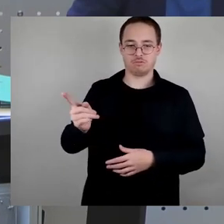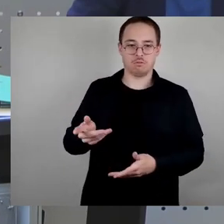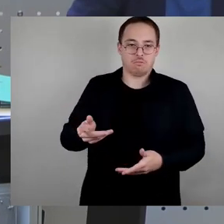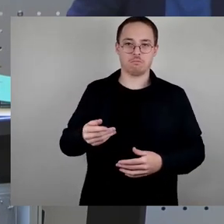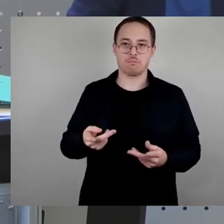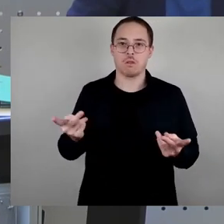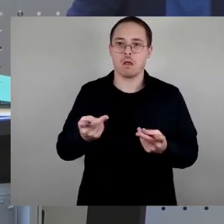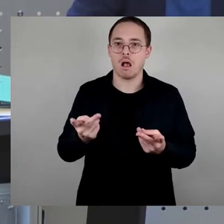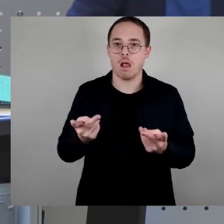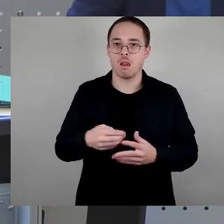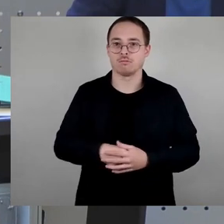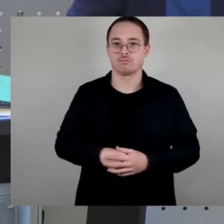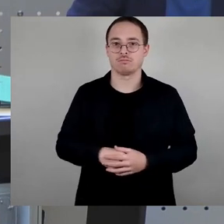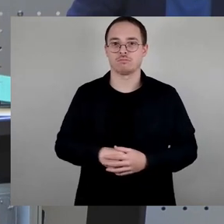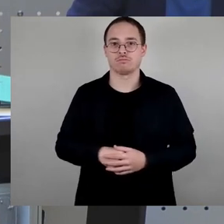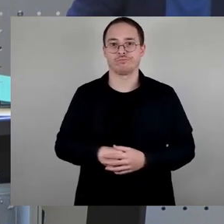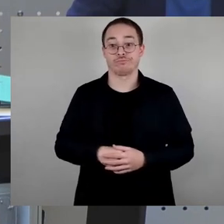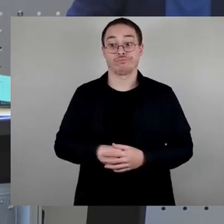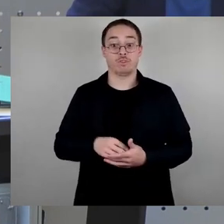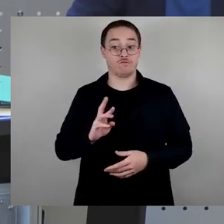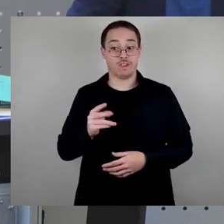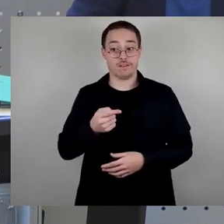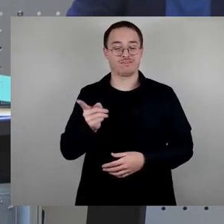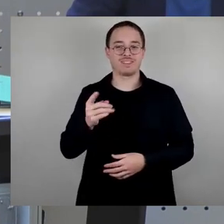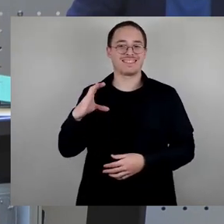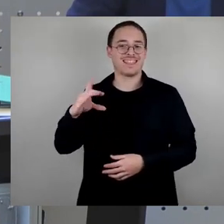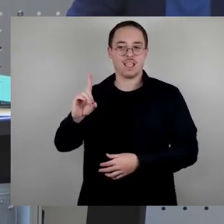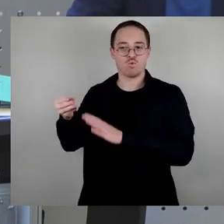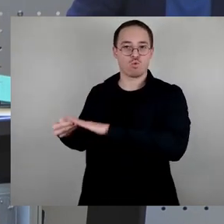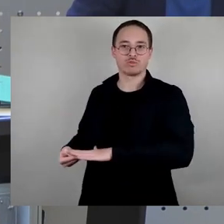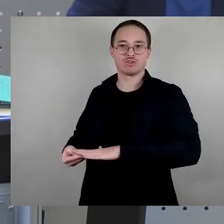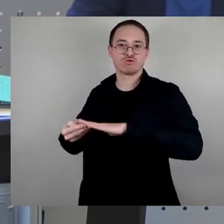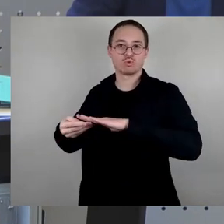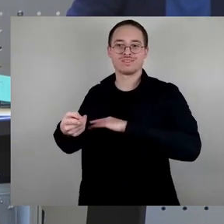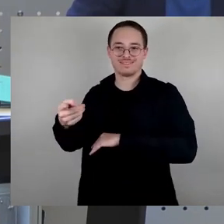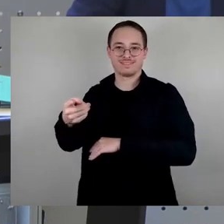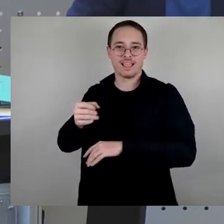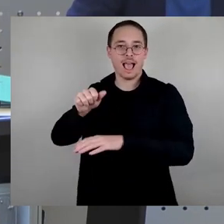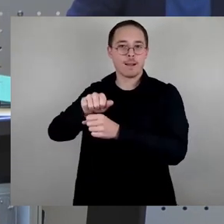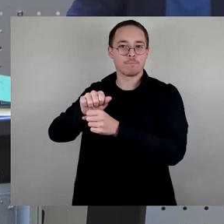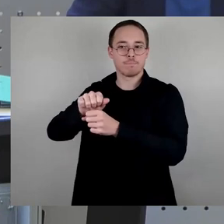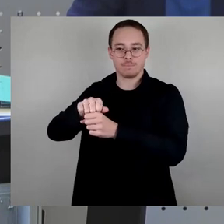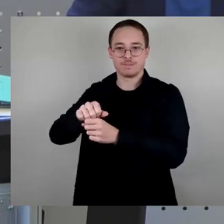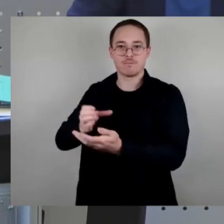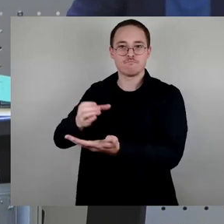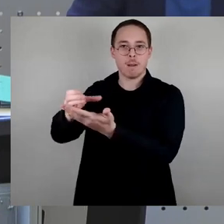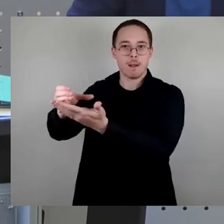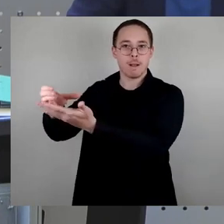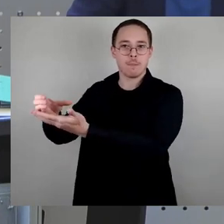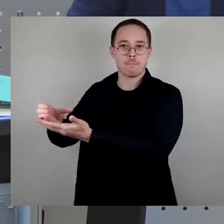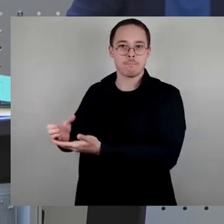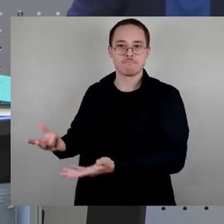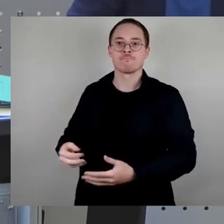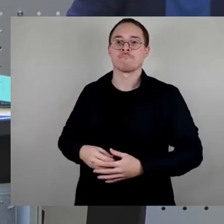mitsamt der freundlichen Unterstützung der CDU in ihre Ämter gewählt. Insofern ist das Agieren der CDU-Fraktion mit diesem Thema zwar löblich mit ihrem Antrag,